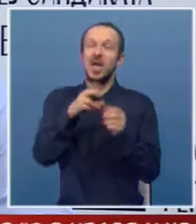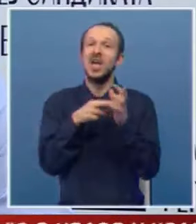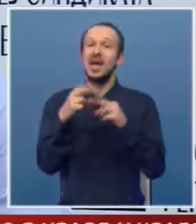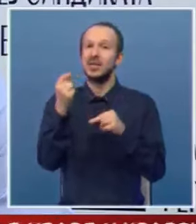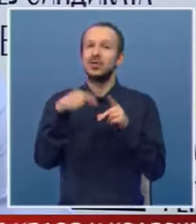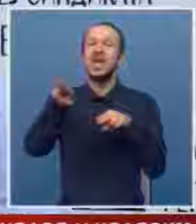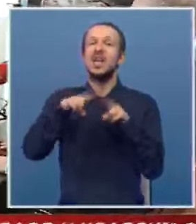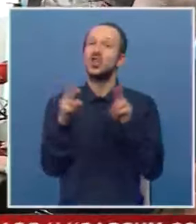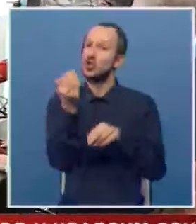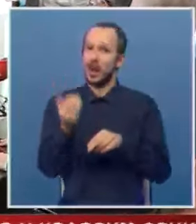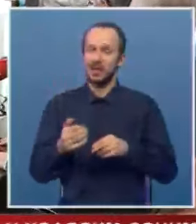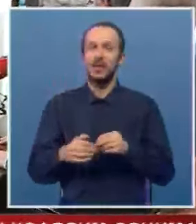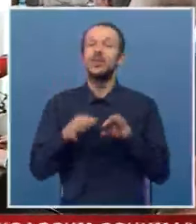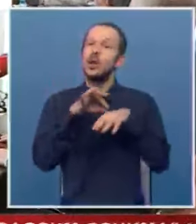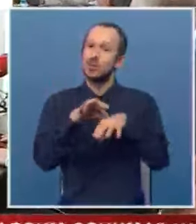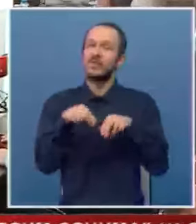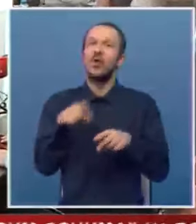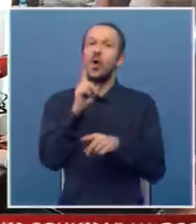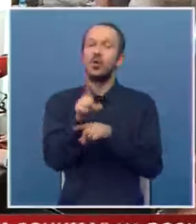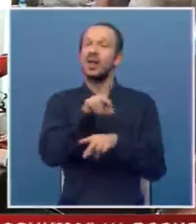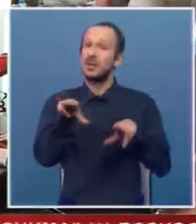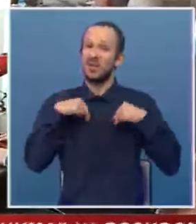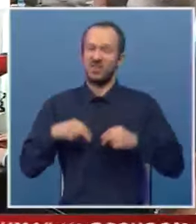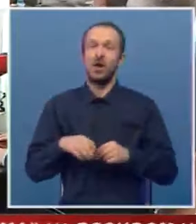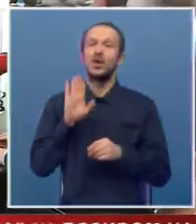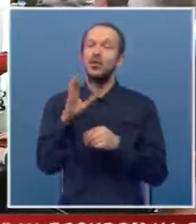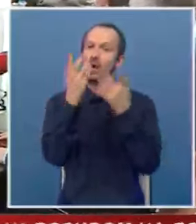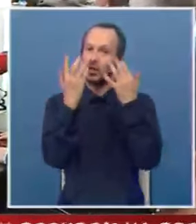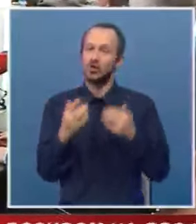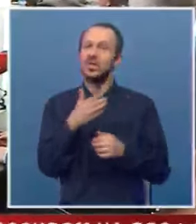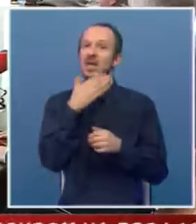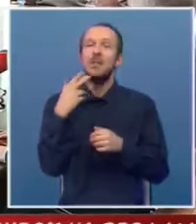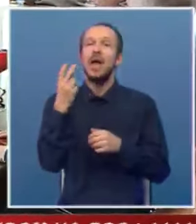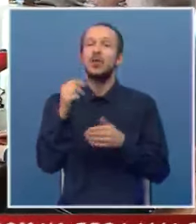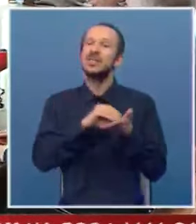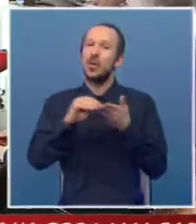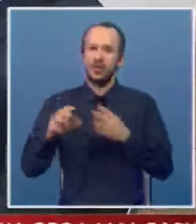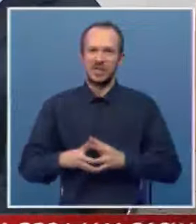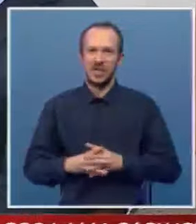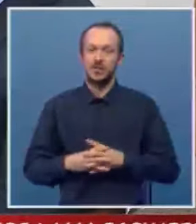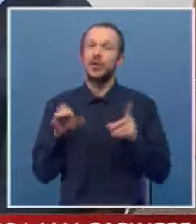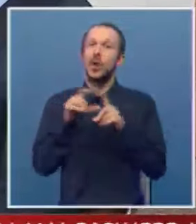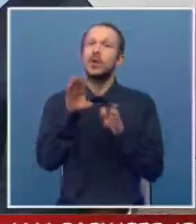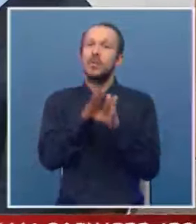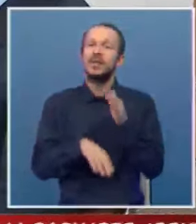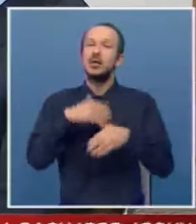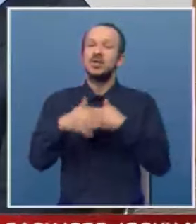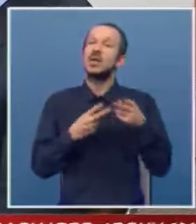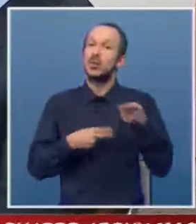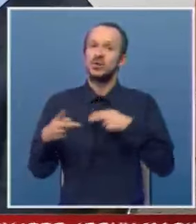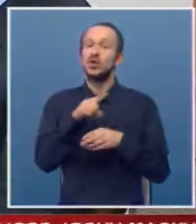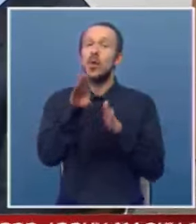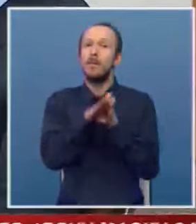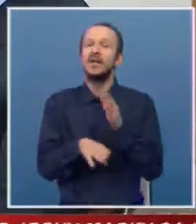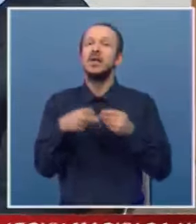iznos najniže plate. Za poslodavci ova odluka je neprihvatljiva. Po njihovoj računici nema ekonomske opravdanosti. Od pada industrijske proizvodnje do